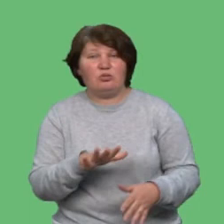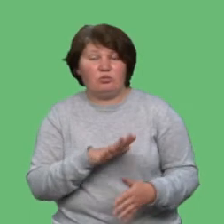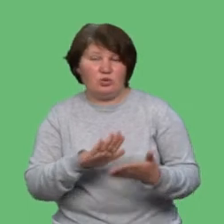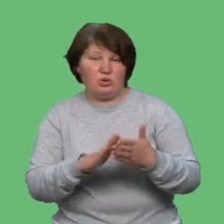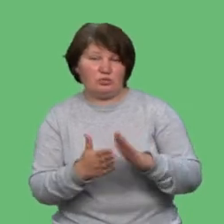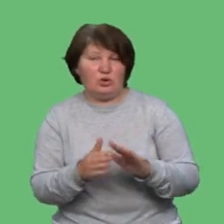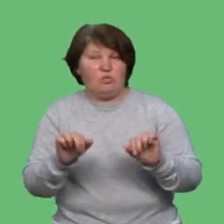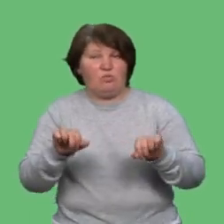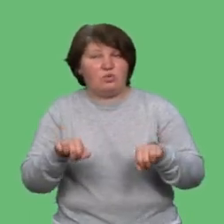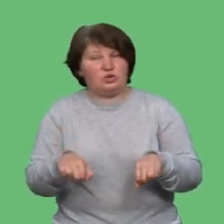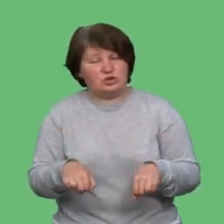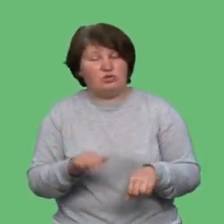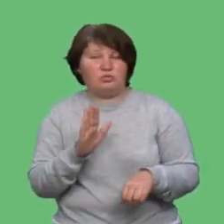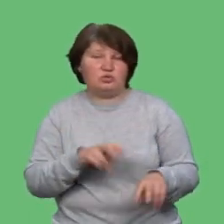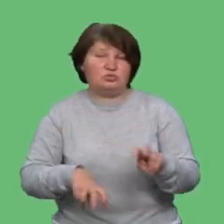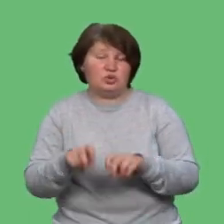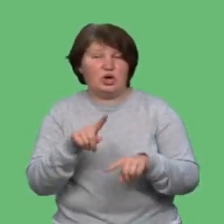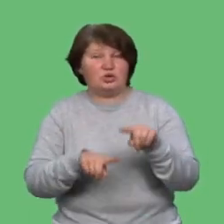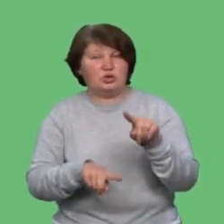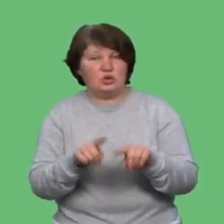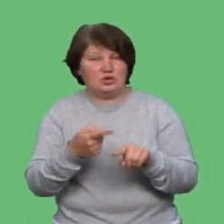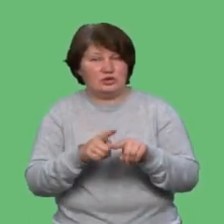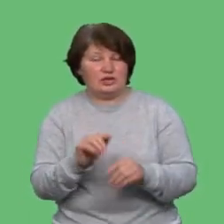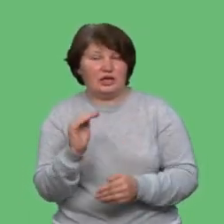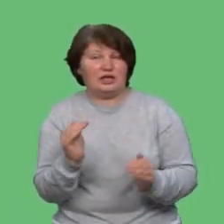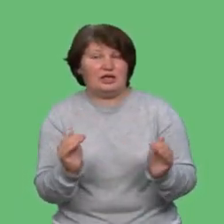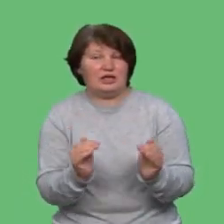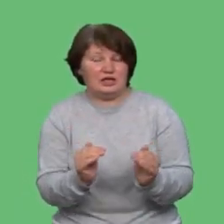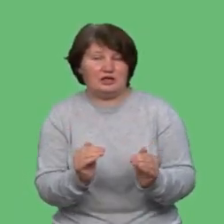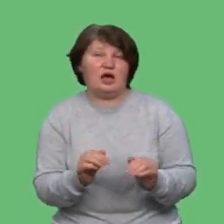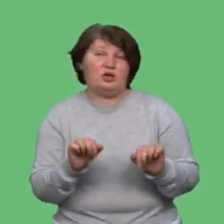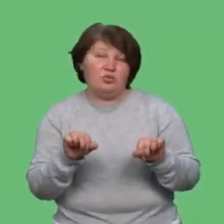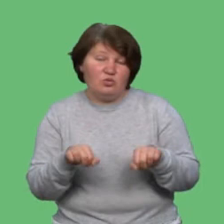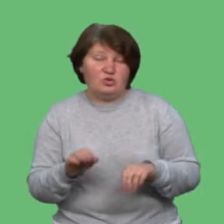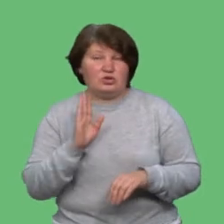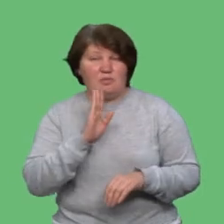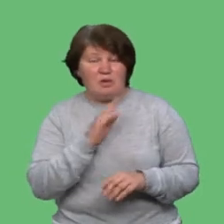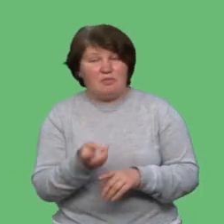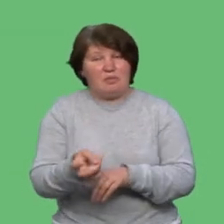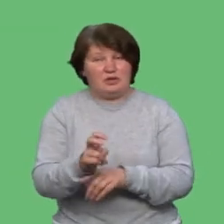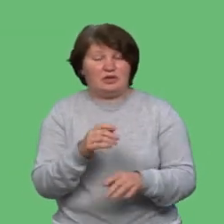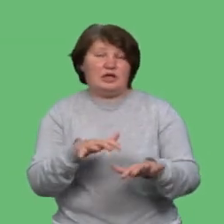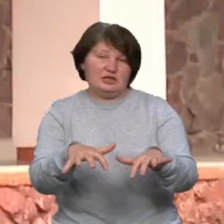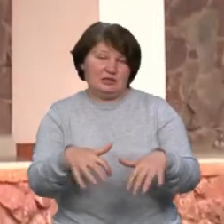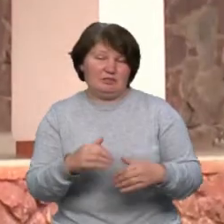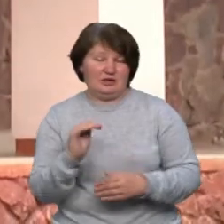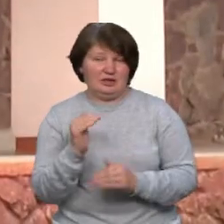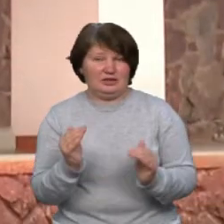І, можливо, навіть будемо шукати родичів тієї дитинки. Але розраховуємо не те, що мама з'явиться і повернеться за дитиною.